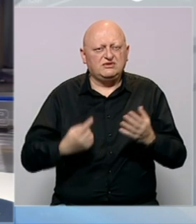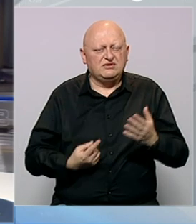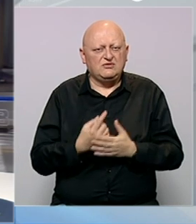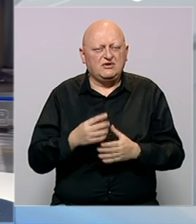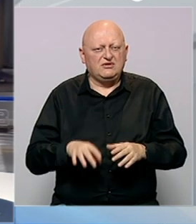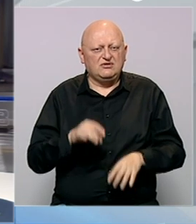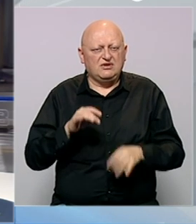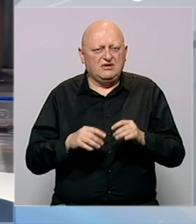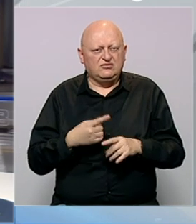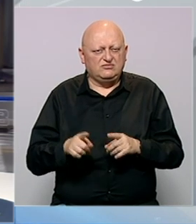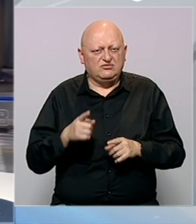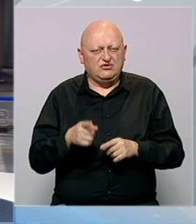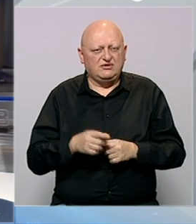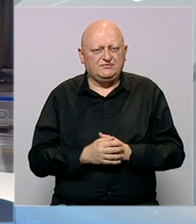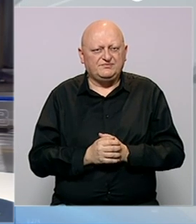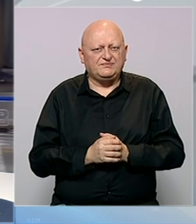izbornim rezultatu.